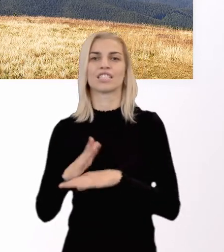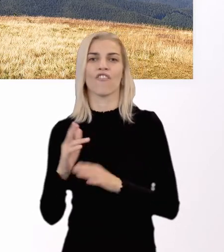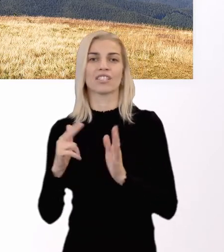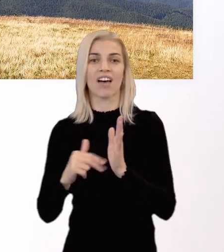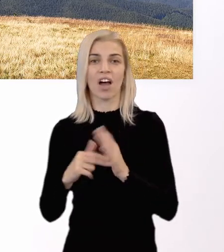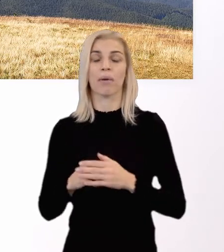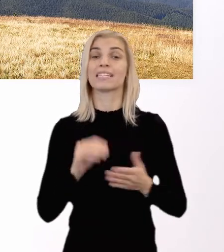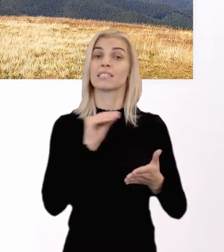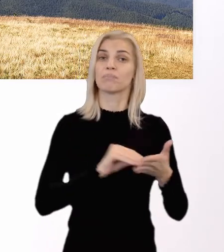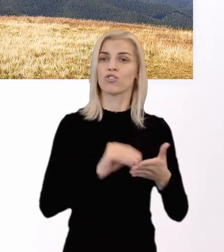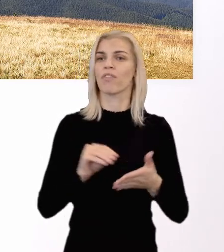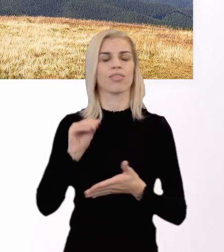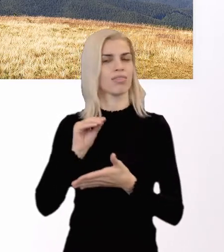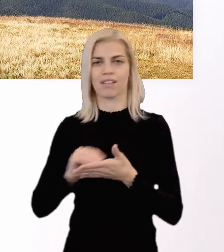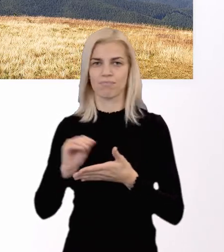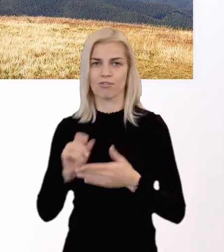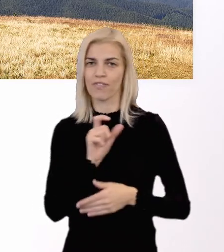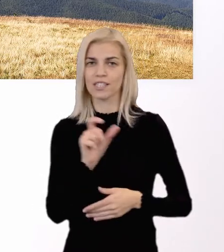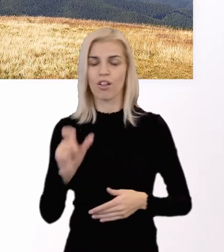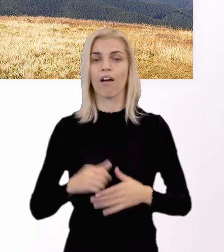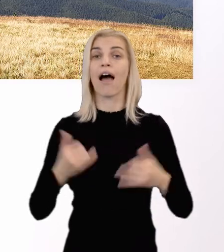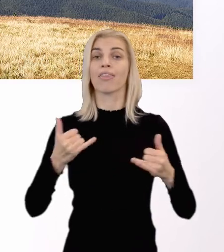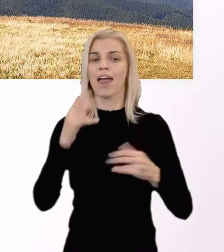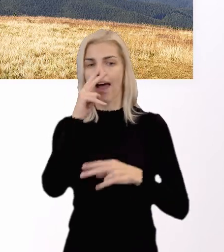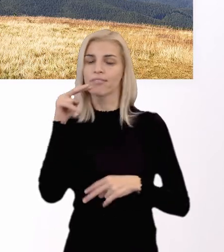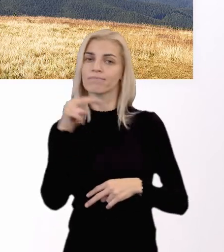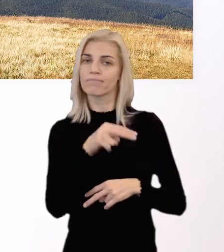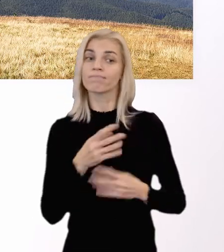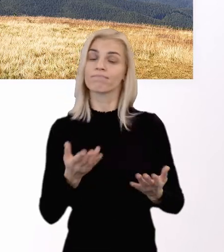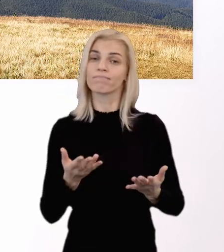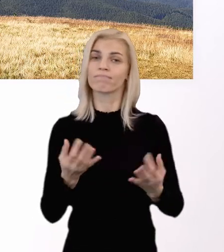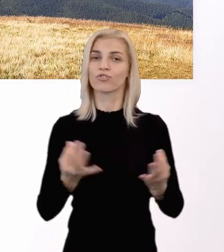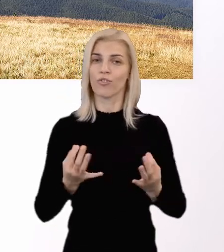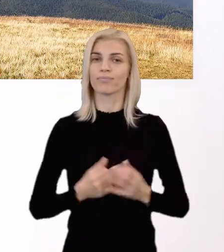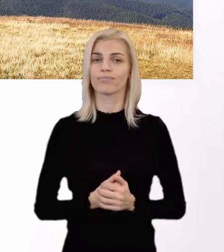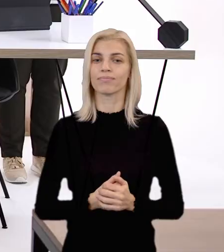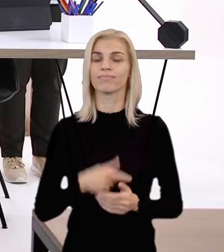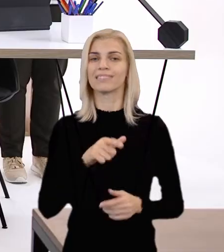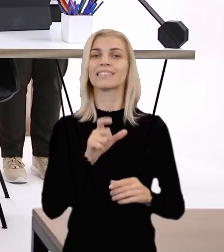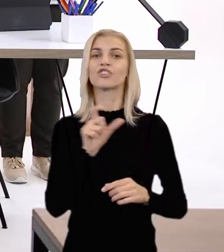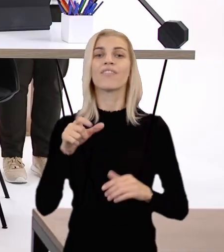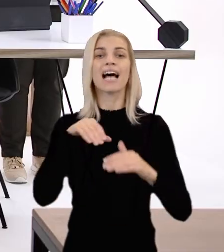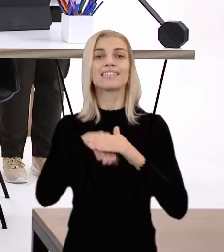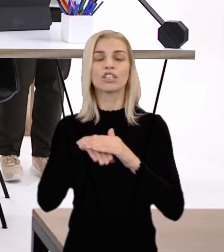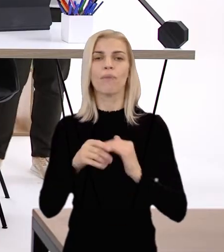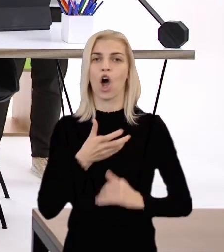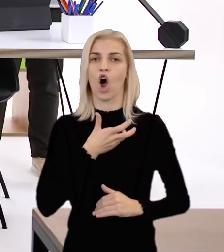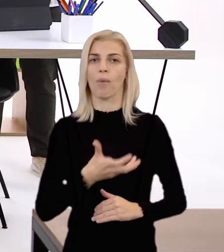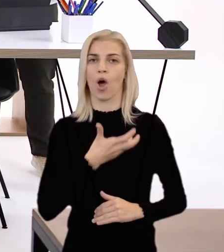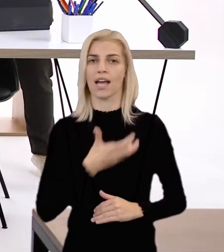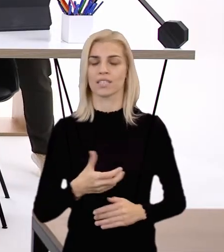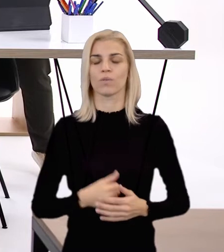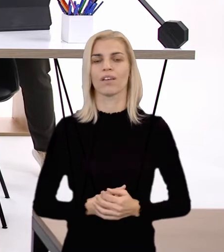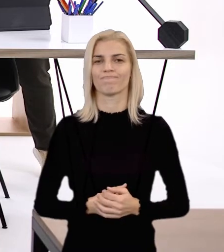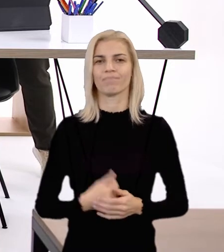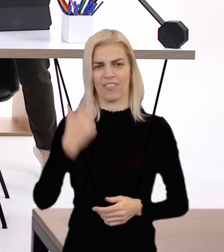nespisovných. No a dnes sa pozrieme na to, ako sa tá slovná zásoba obohacuje. Viem, že